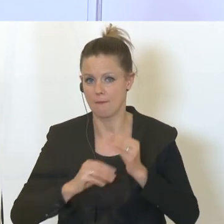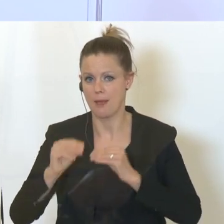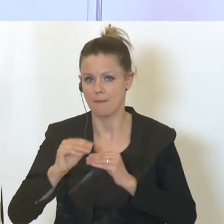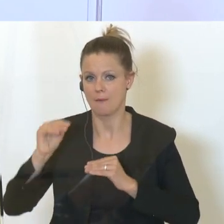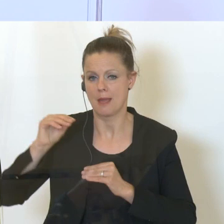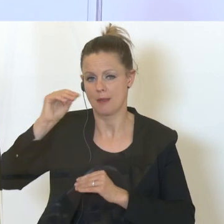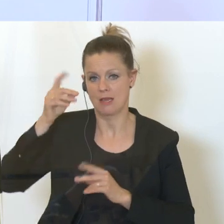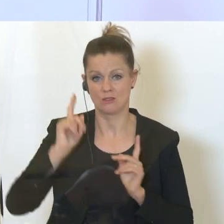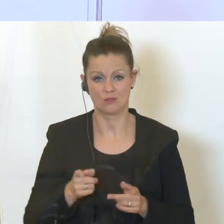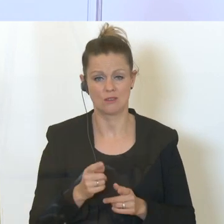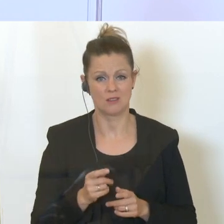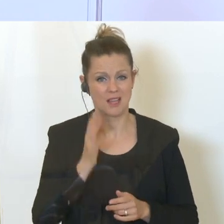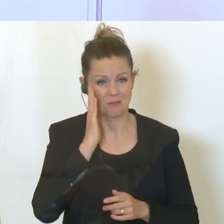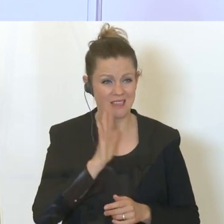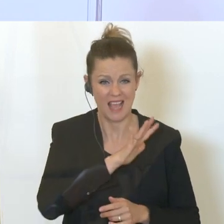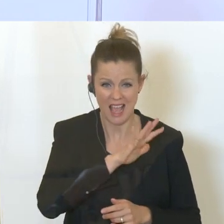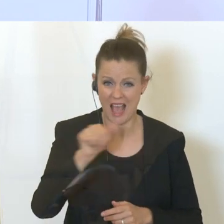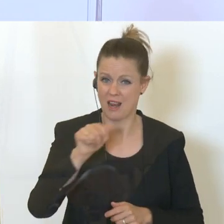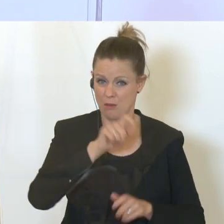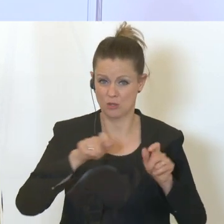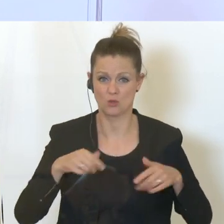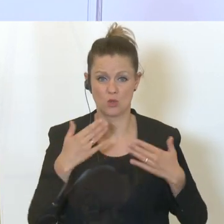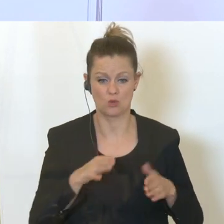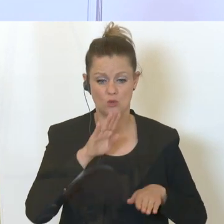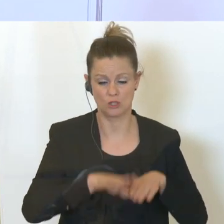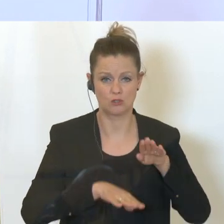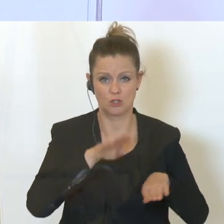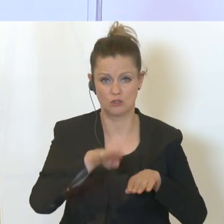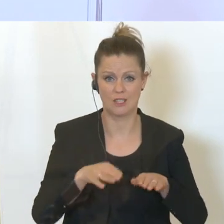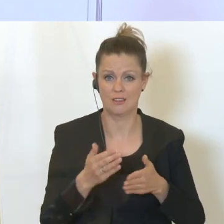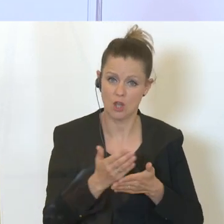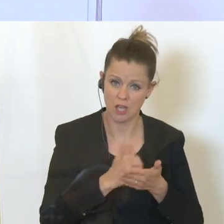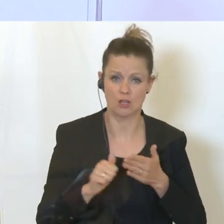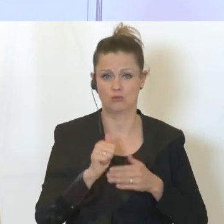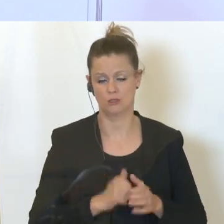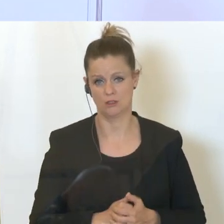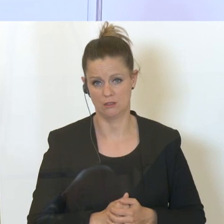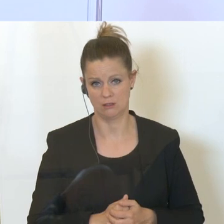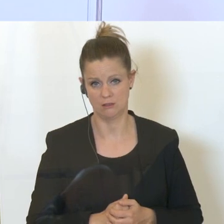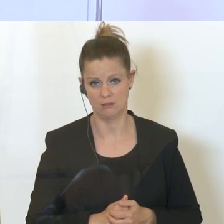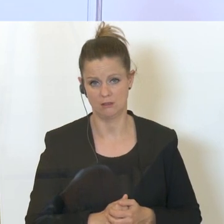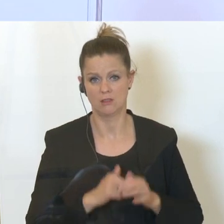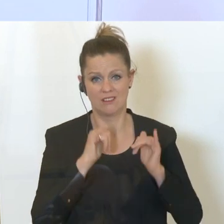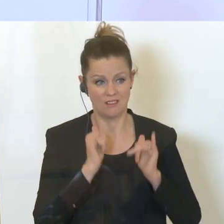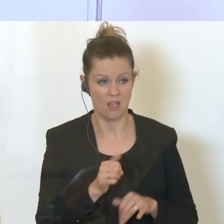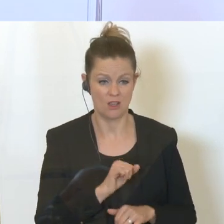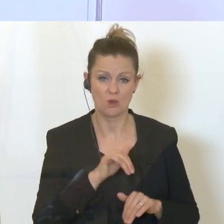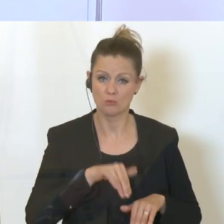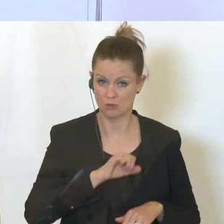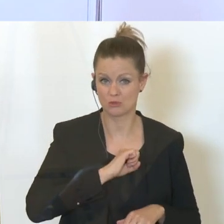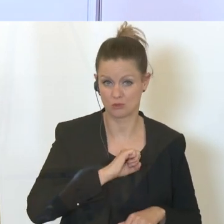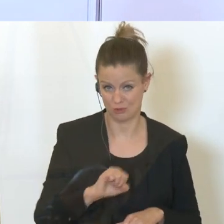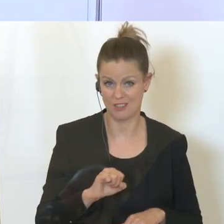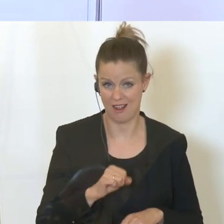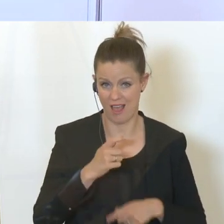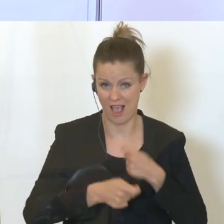Also ich kann jedem nur raten, diese verschiedenen Schritte zu nutzen, diese drei Komponenten. Und ja, muss man immer schneller werden. Ja,